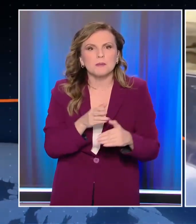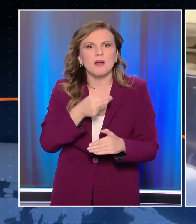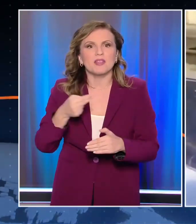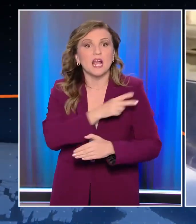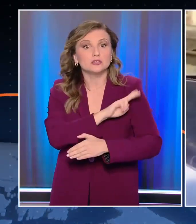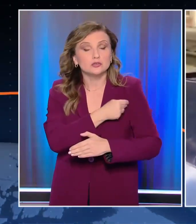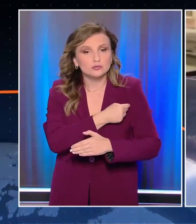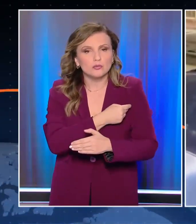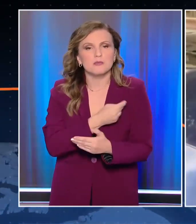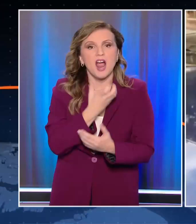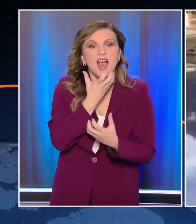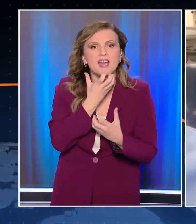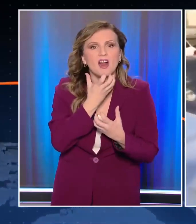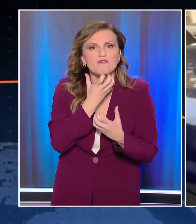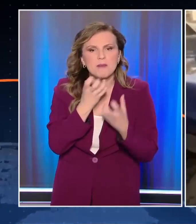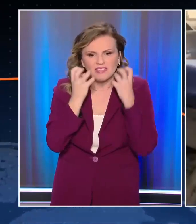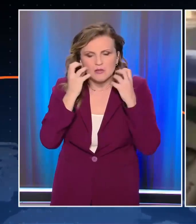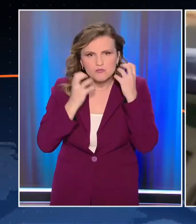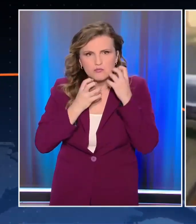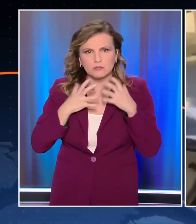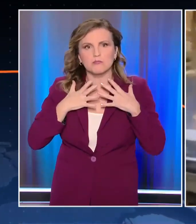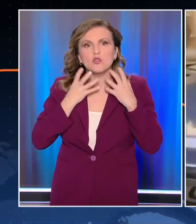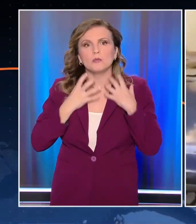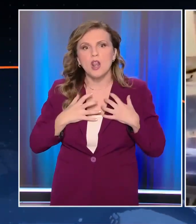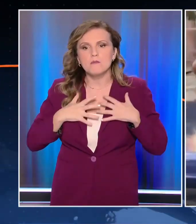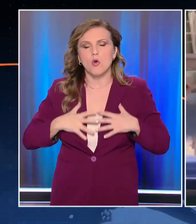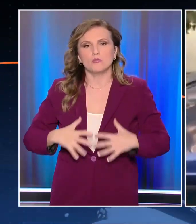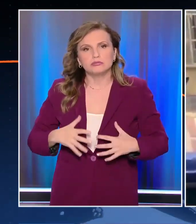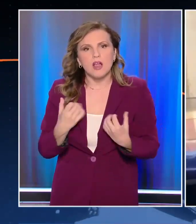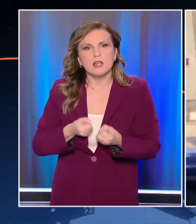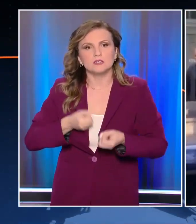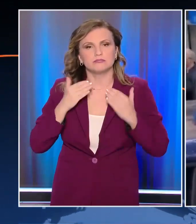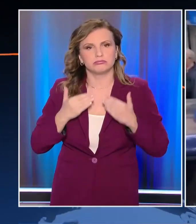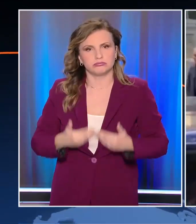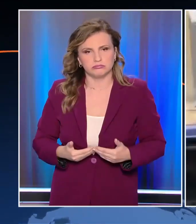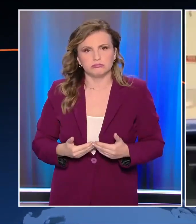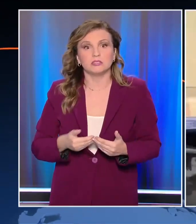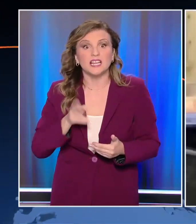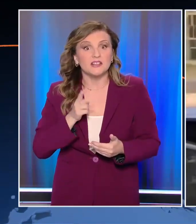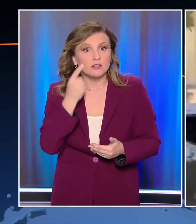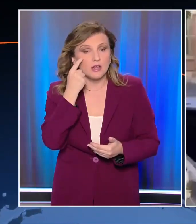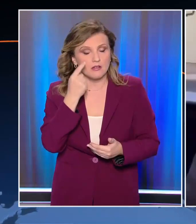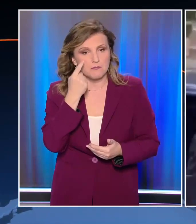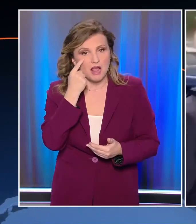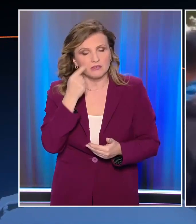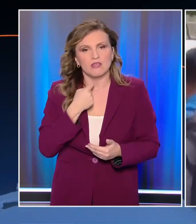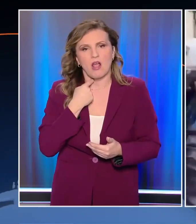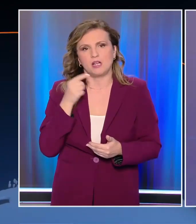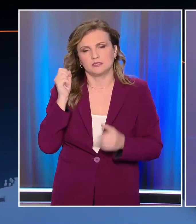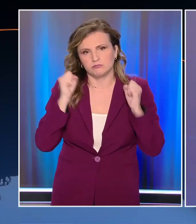Οθριάσιο Νοσοκομείο με σοβαρότατα τραύματα στο πρόσωπο, τον θόρακα και το λαιμό, ενώ κινδυνεύει να χάσει το μάτι του.